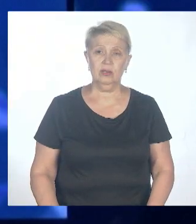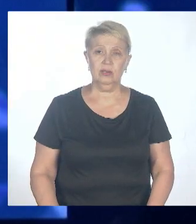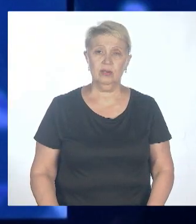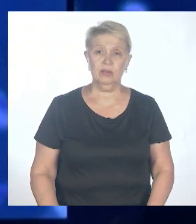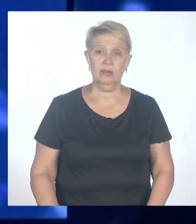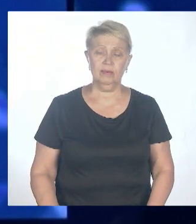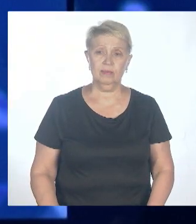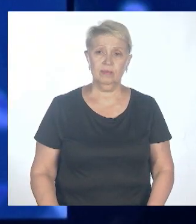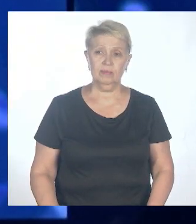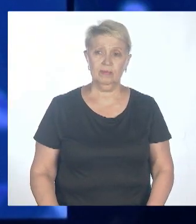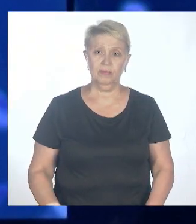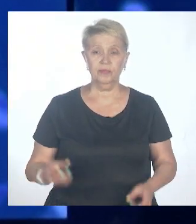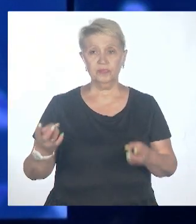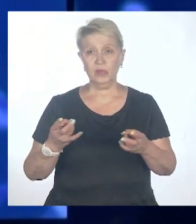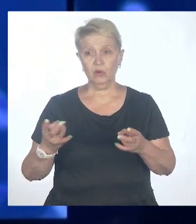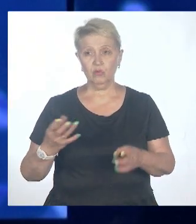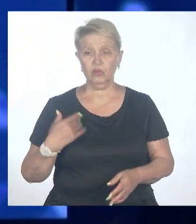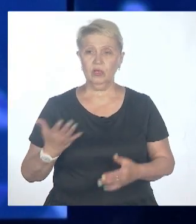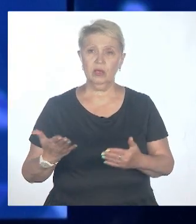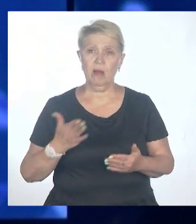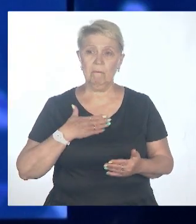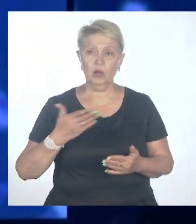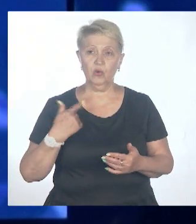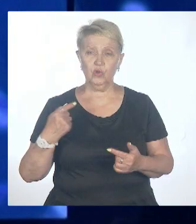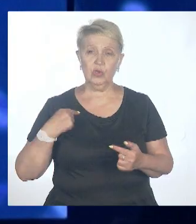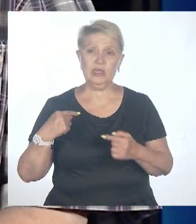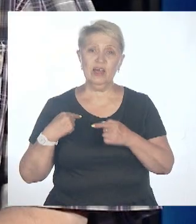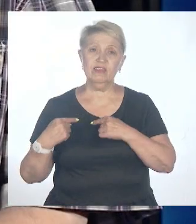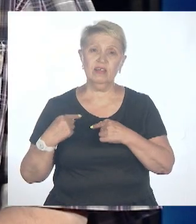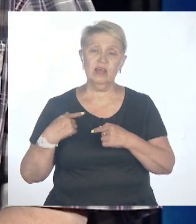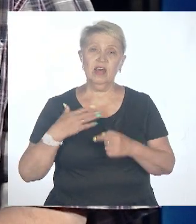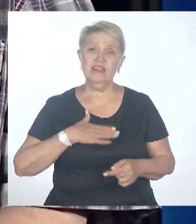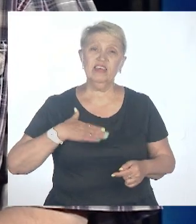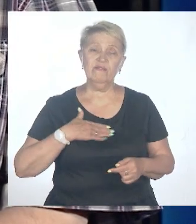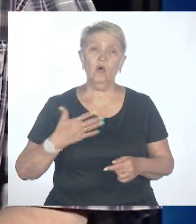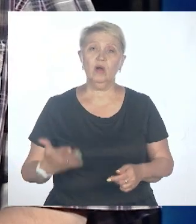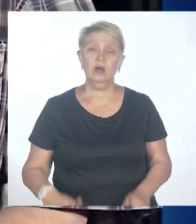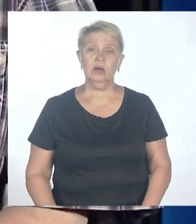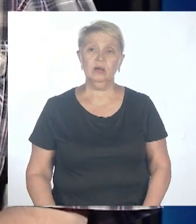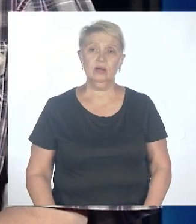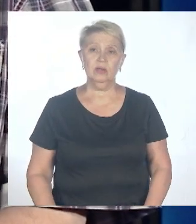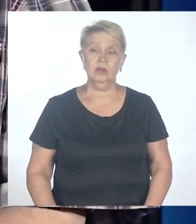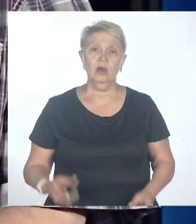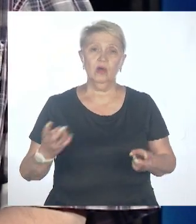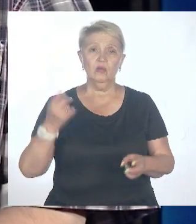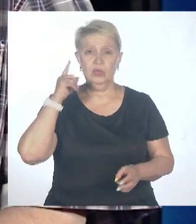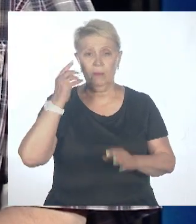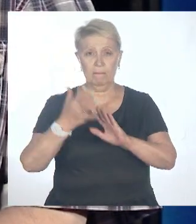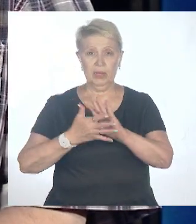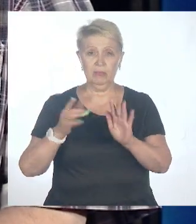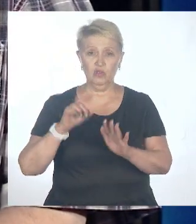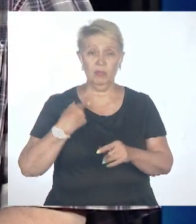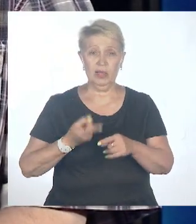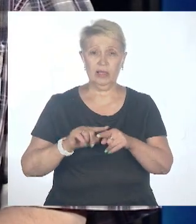мою вот эту тревогу разделять всем остальным по поводу таких? Нет, не надо. Нужно понимать, что для